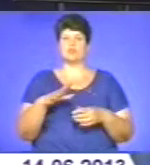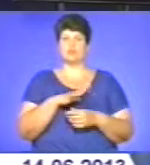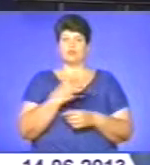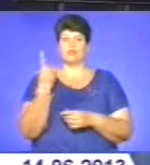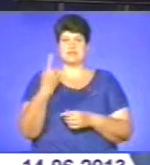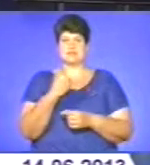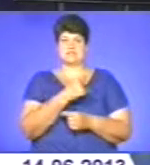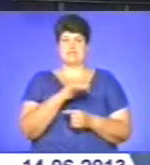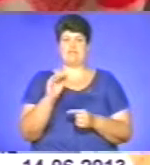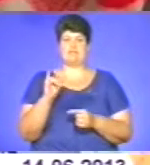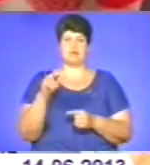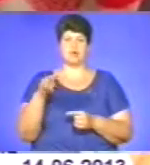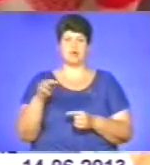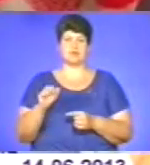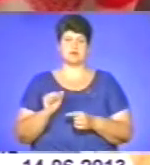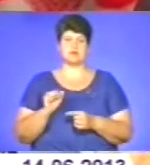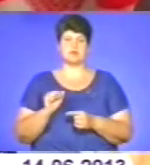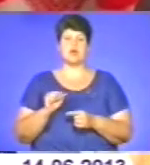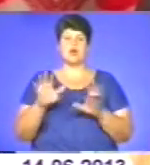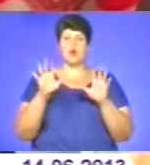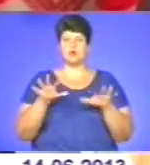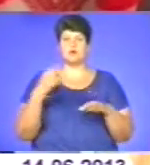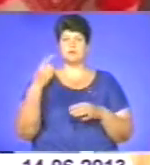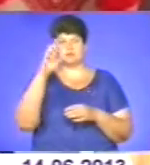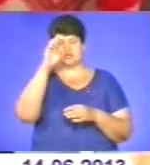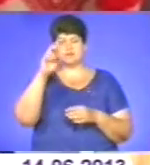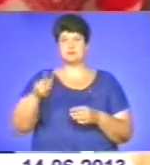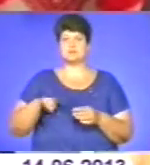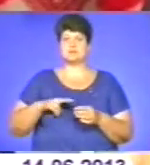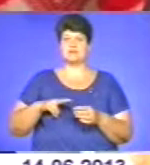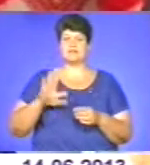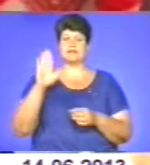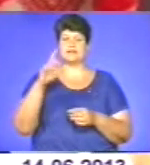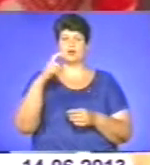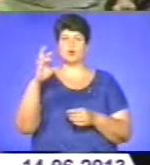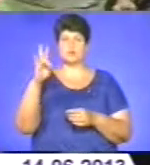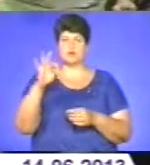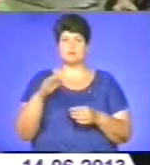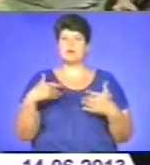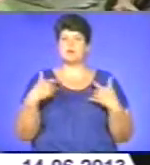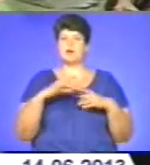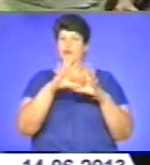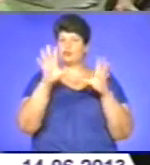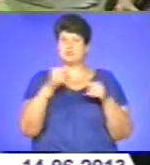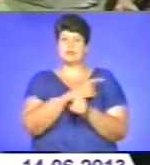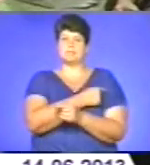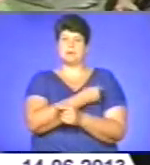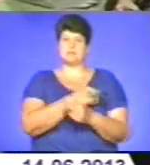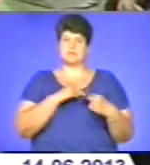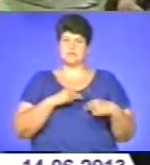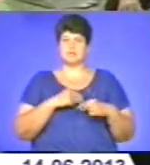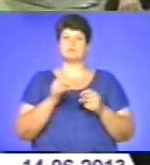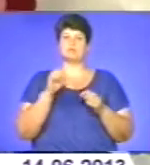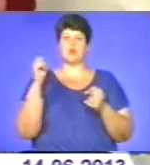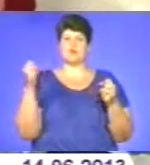філармонії. Голова обласної державної адміністрації Валентин Хоптян привітав усіх медпрацівників з професійним